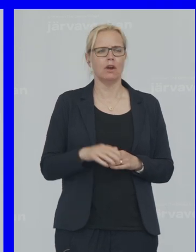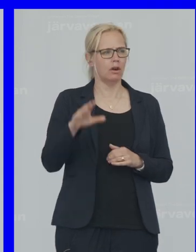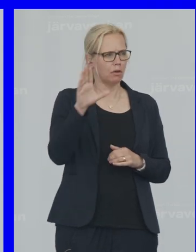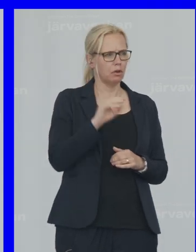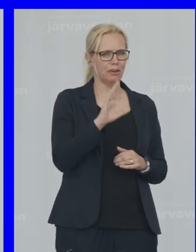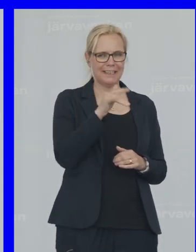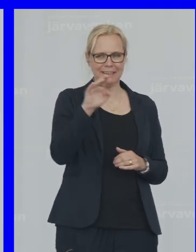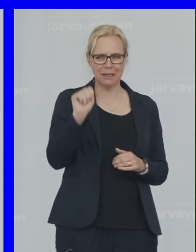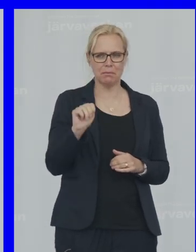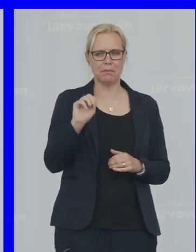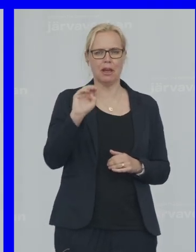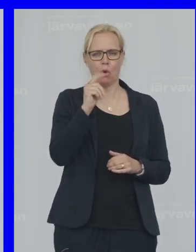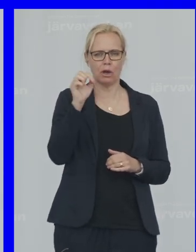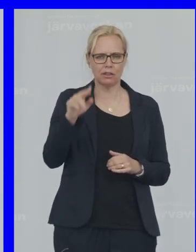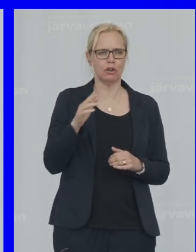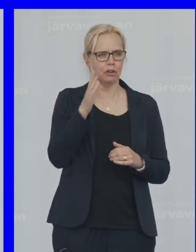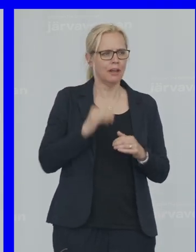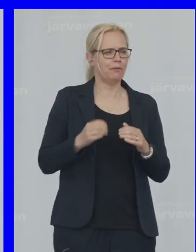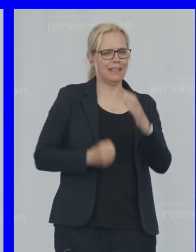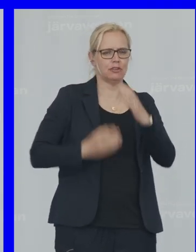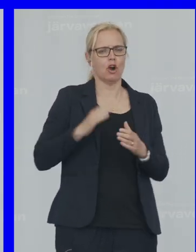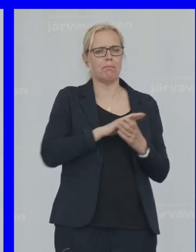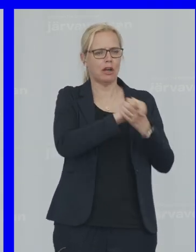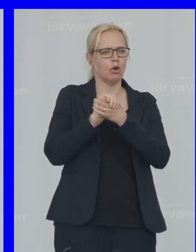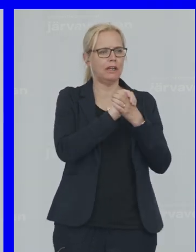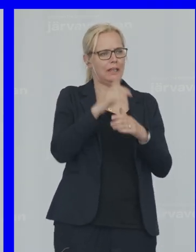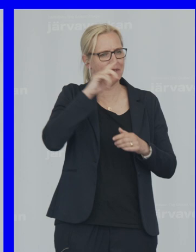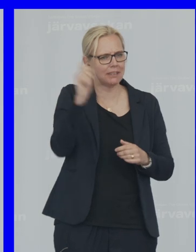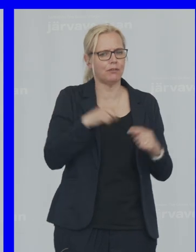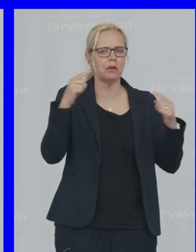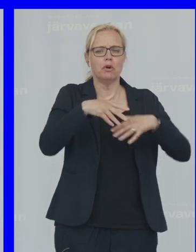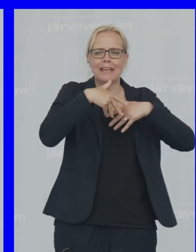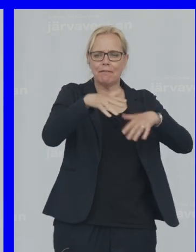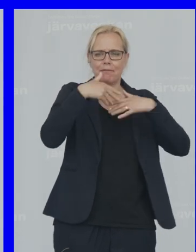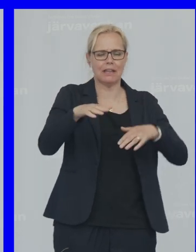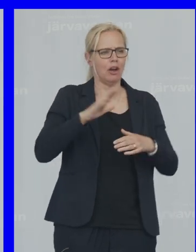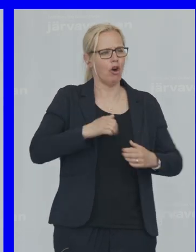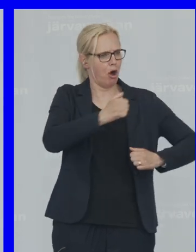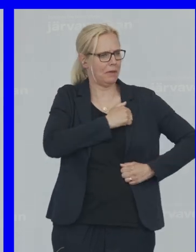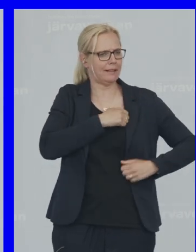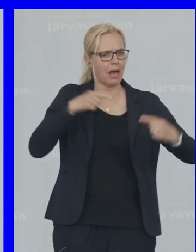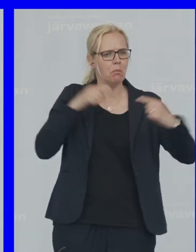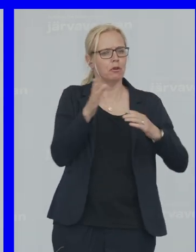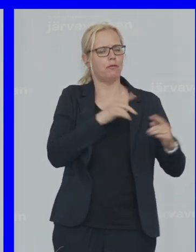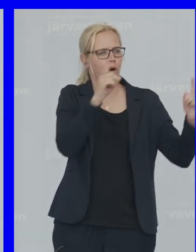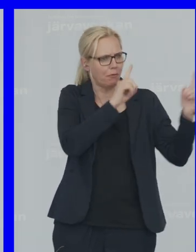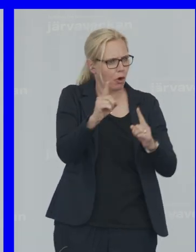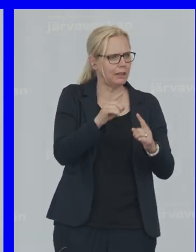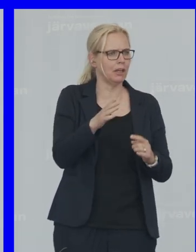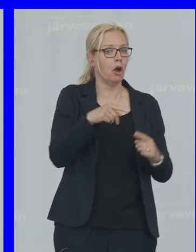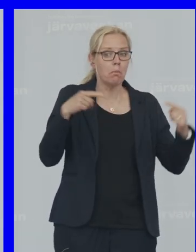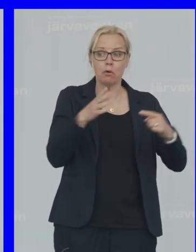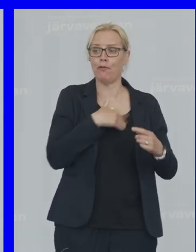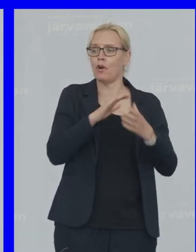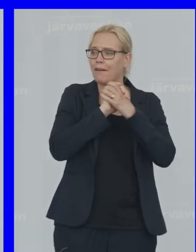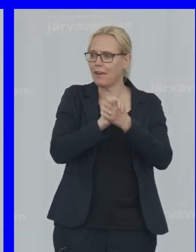Jimmy Åkesson Vill införa Kollektiv bestraffning Mot invandrare Och sätta in militär Mot vår befolkning Mot våra vänner